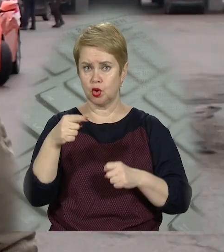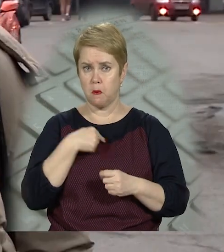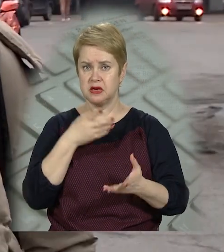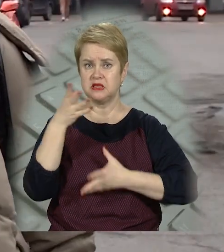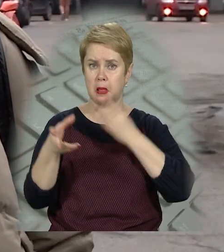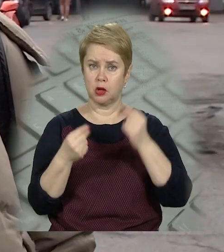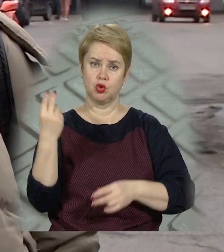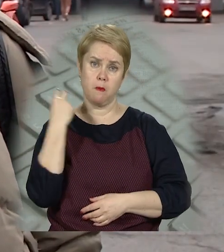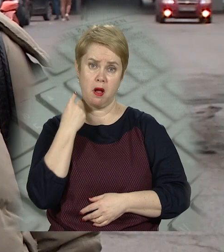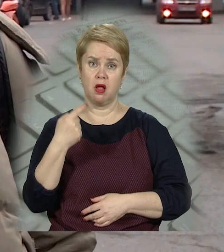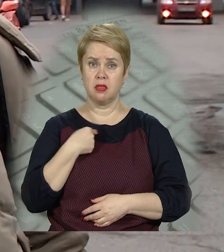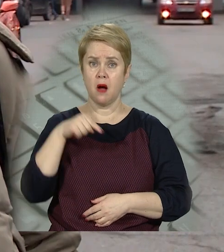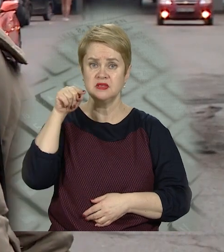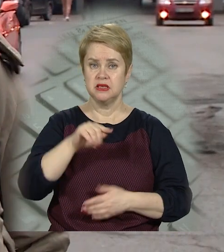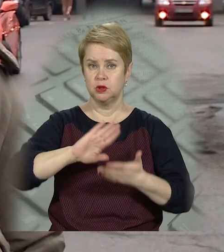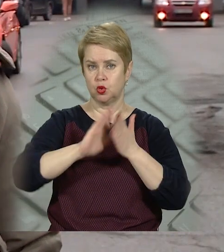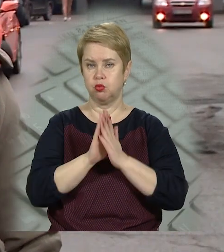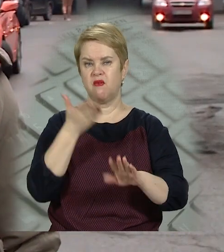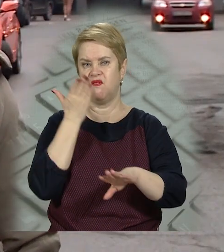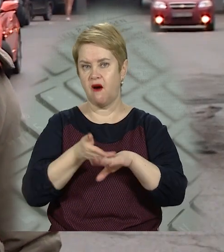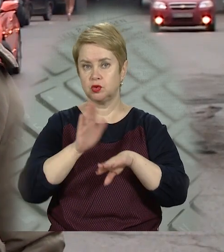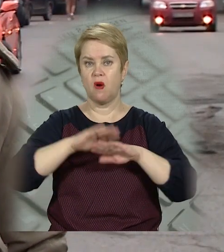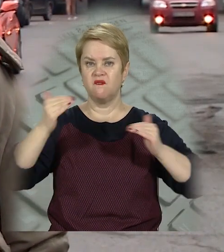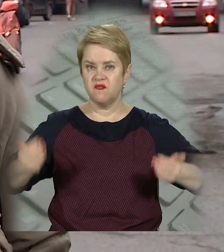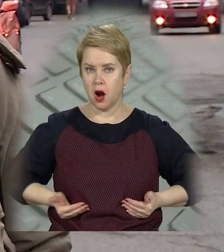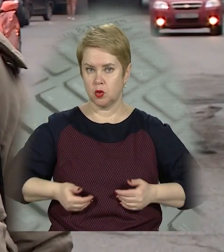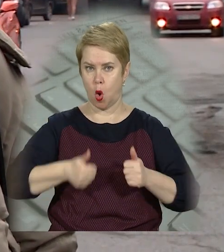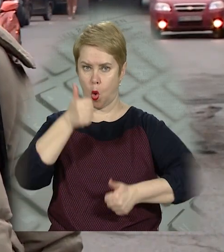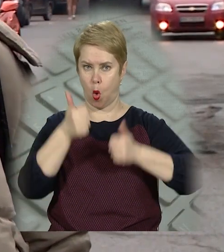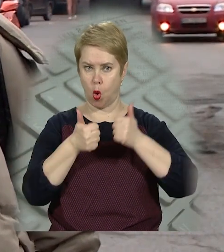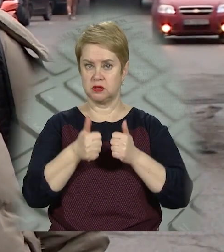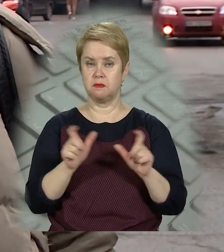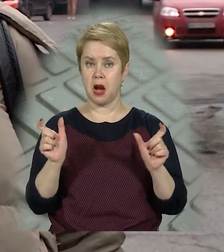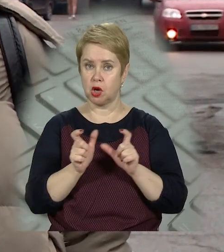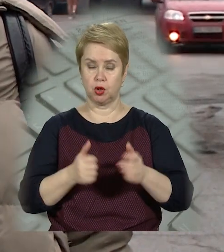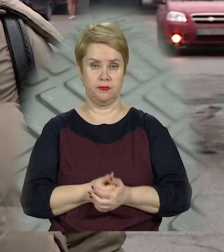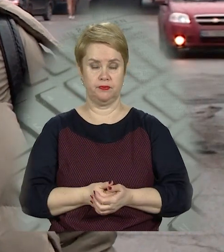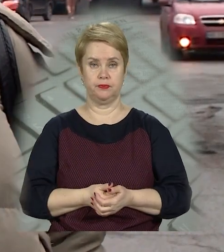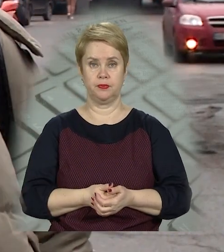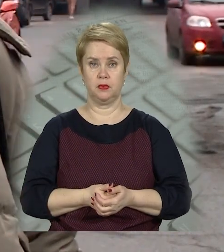сплачуємо податк, але нам у цій ситуації буде важко виживати та конкурувати з мережами.